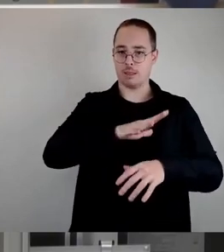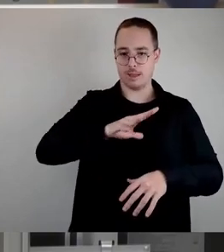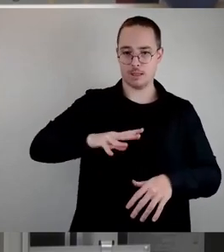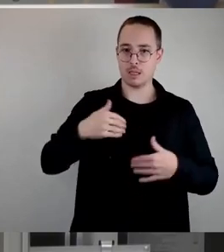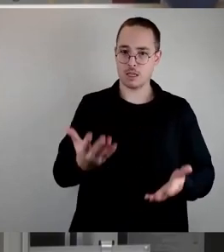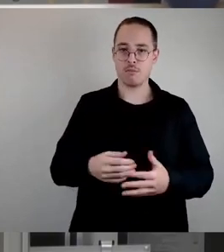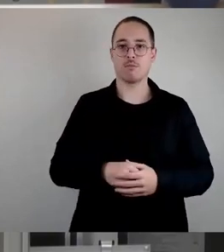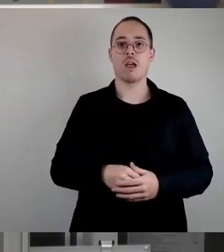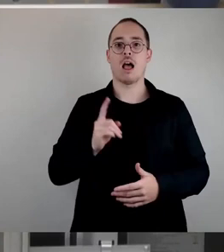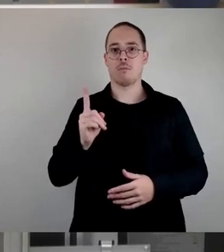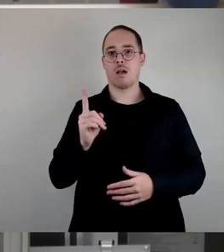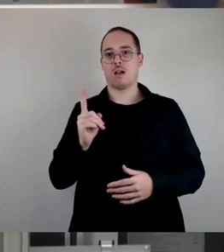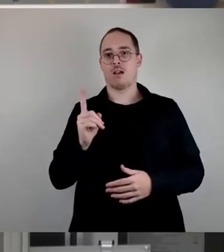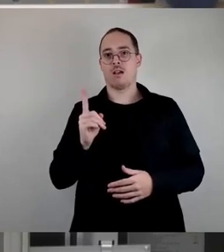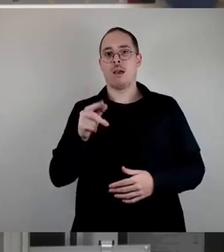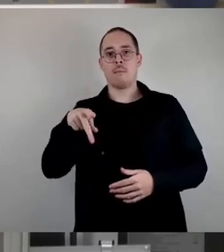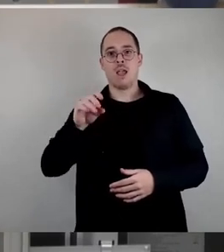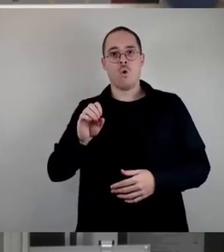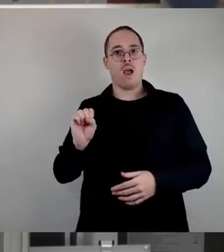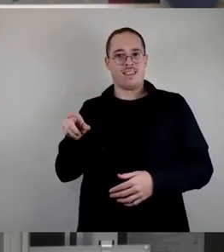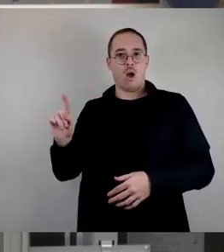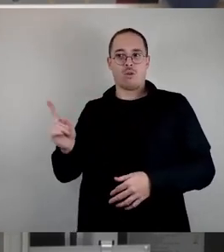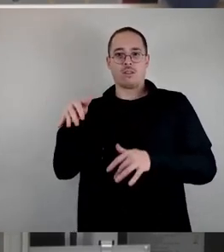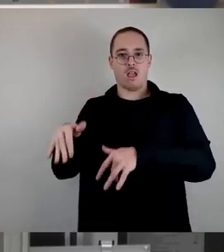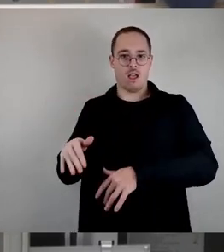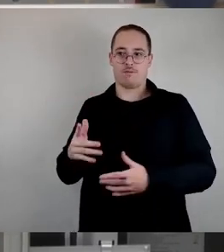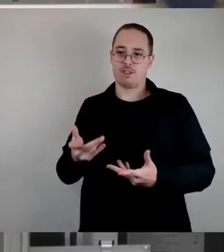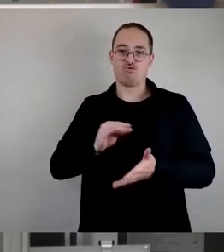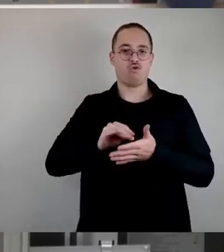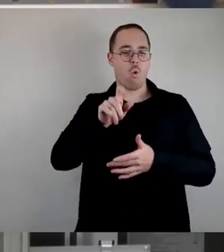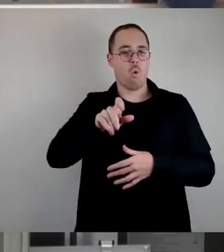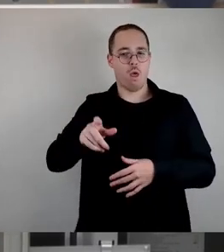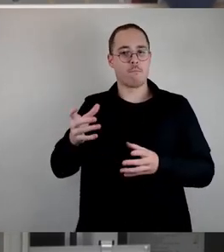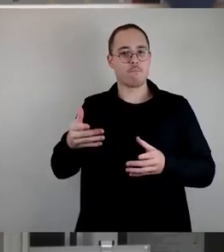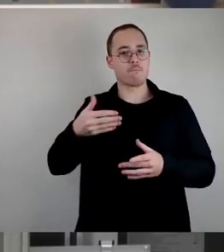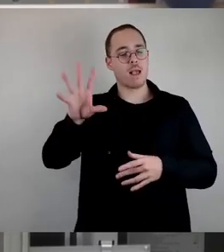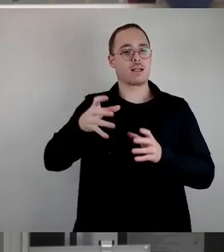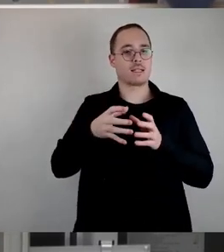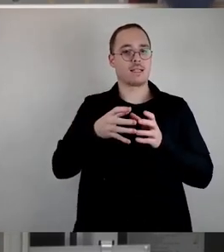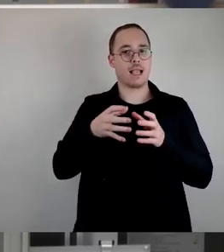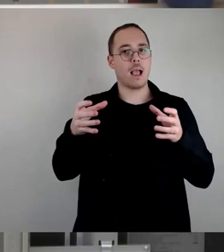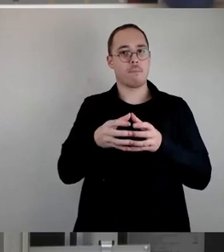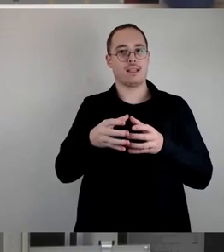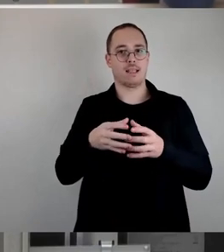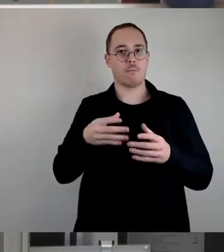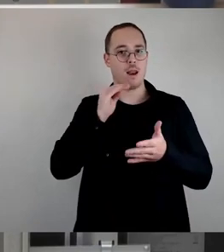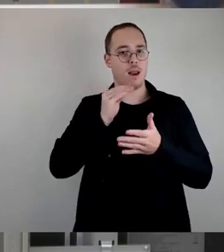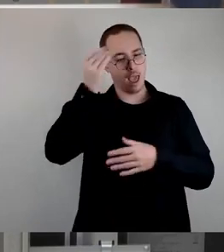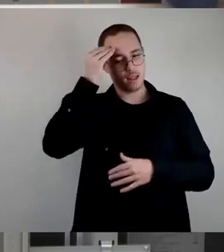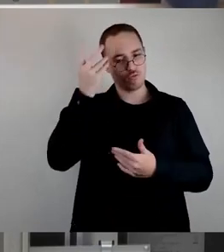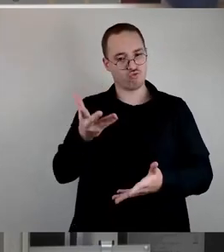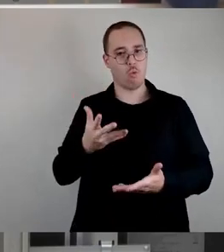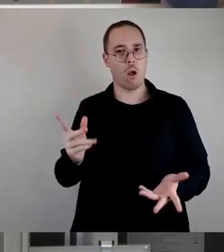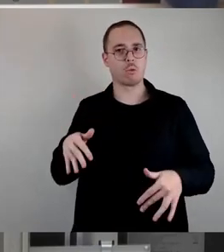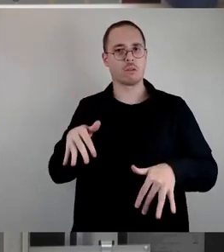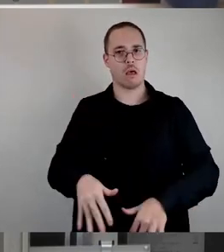SchülerInnen länger gemeinsam gelernt haben. Insofern habe ich das nicht so ganz verstanden. Und last but not least das Thema der Kapazitäten. Wir haben es gestern